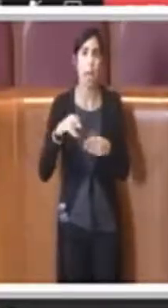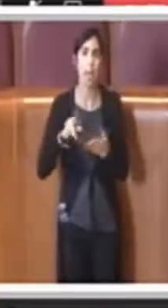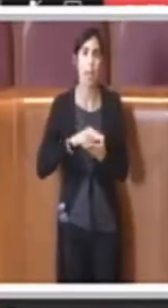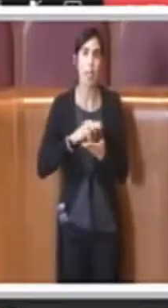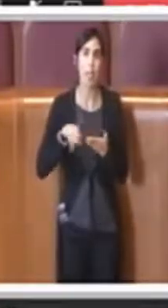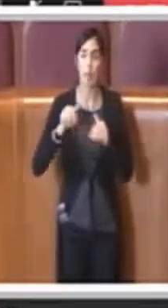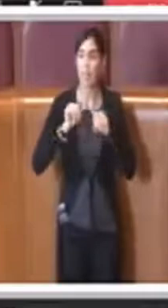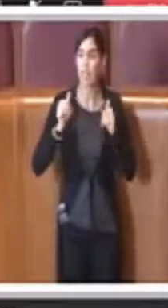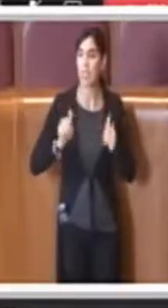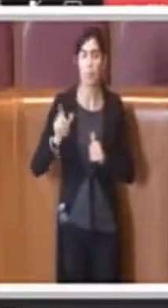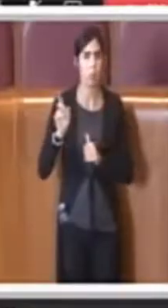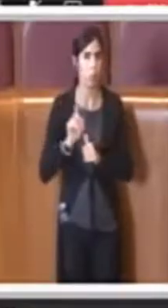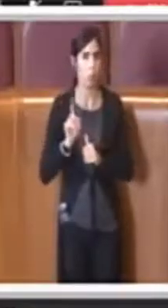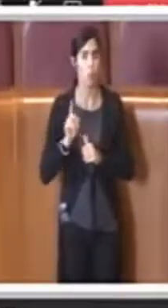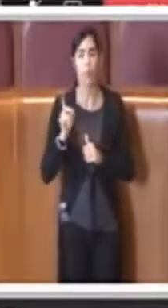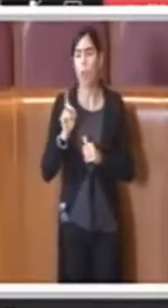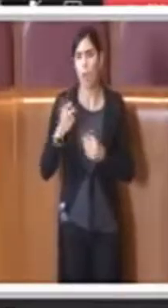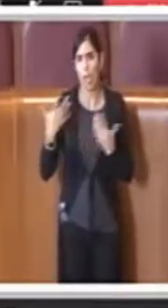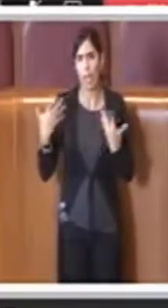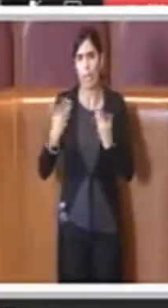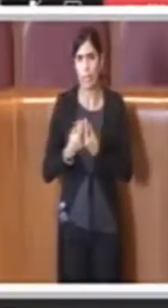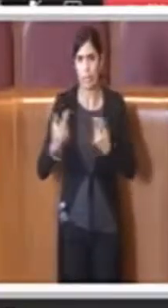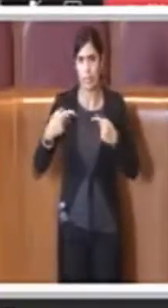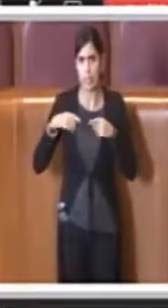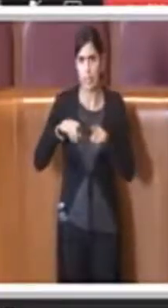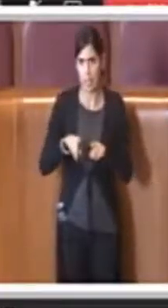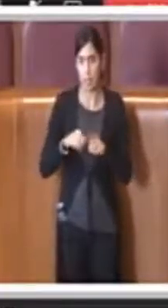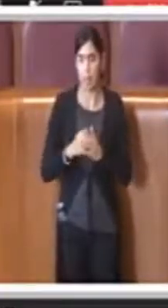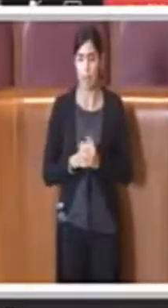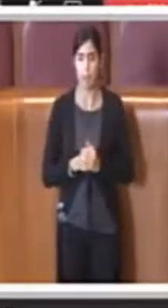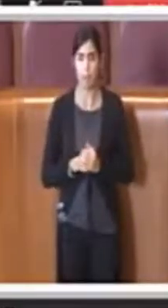fisicamente, si tratta ovviamente di